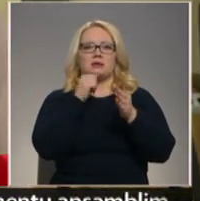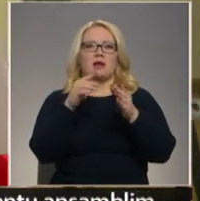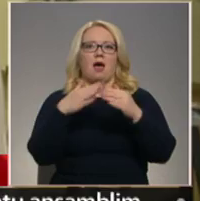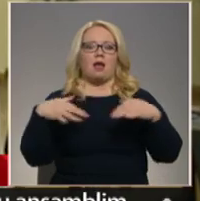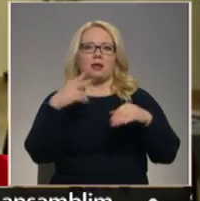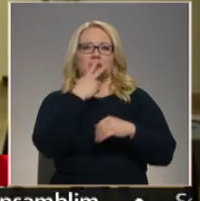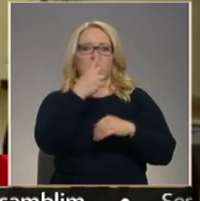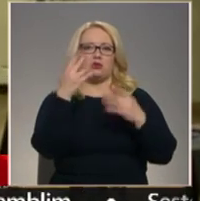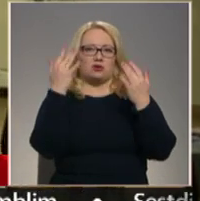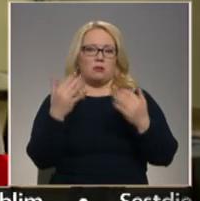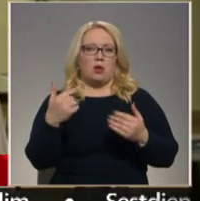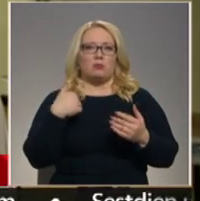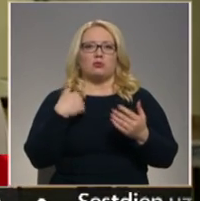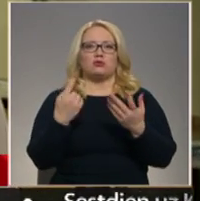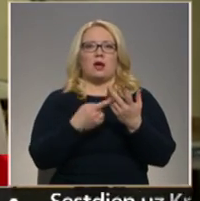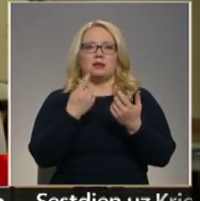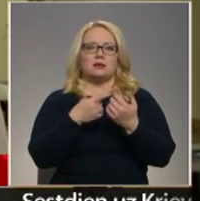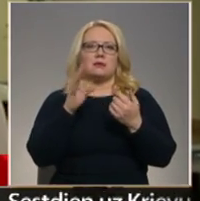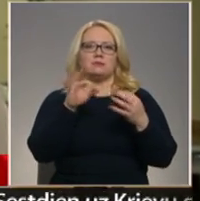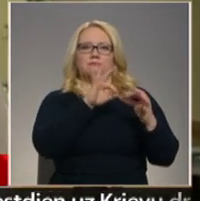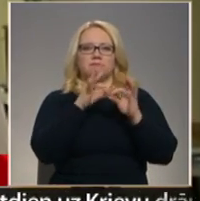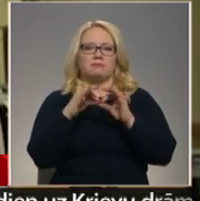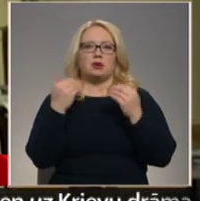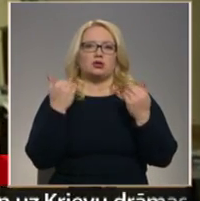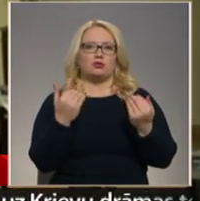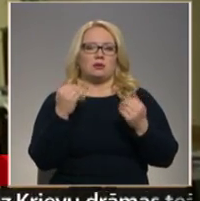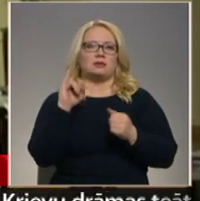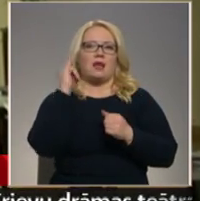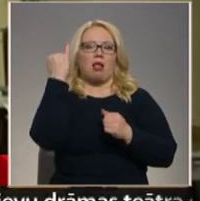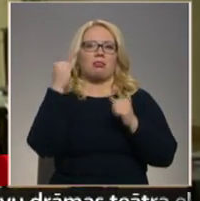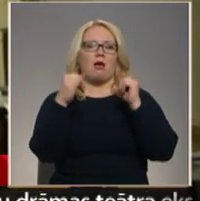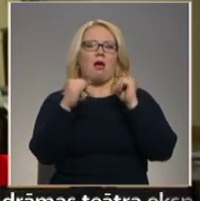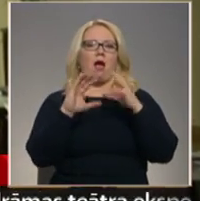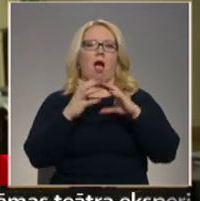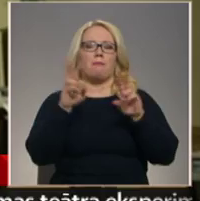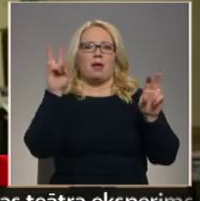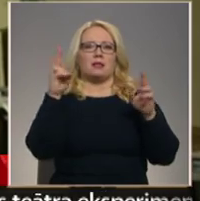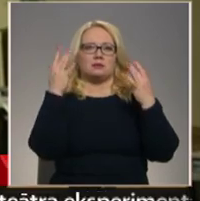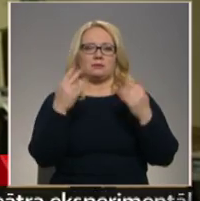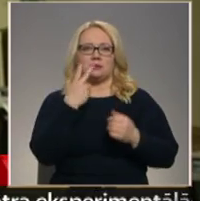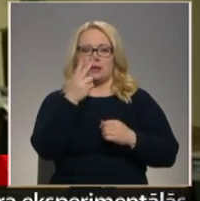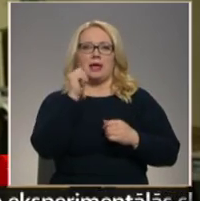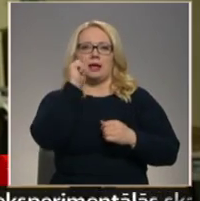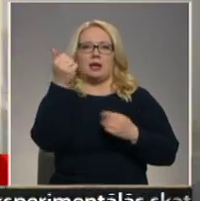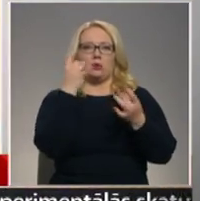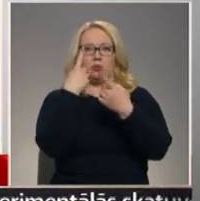ceremoniju, bet mūsu atskaitības izžetu par šī vakar zelta ābeles ceremoniju. Skatieties rīt vakar kultūra ziņās. Edgar.